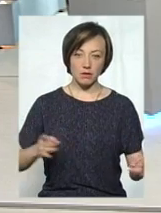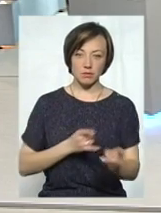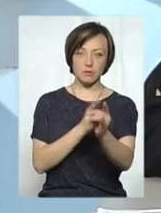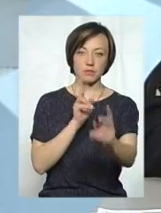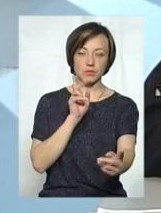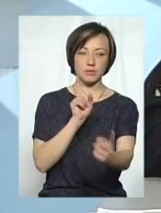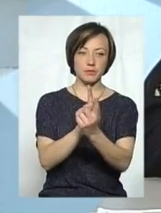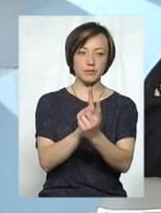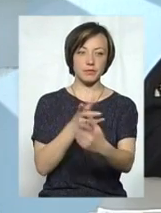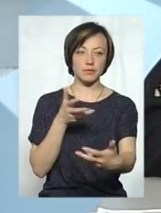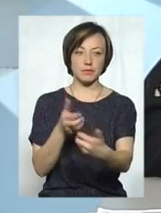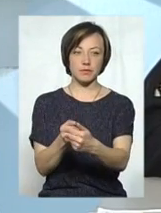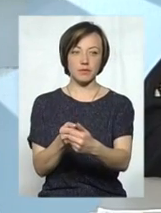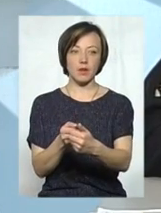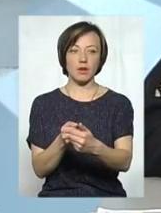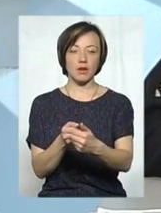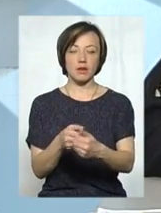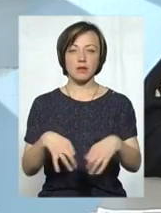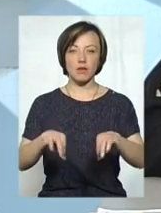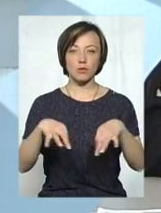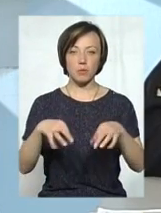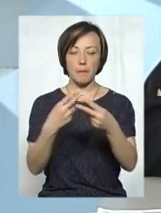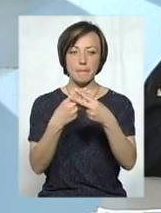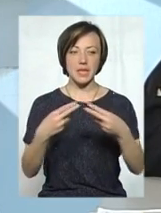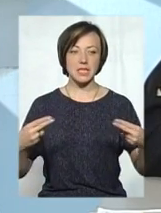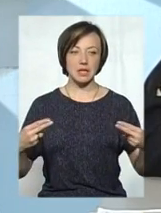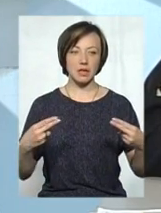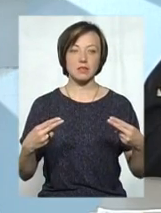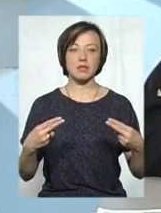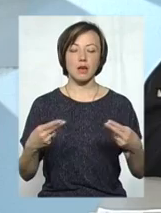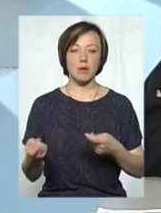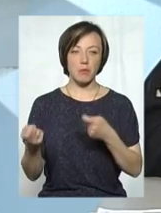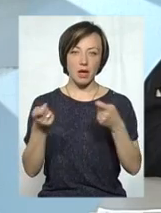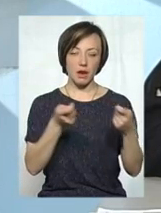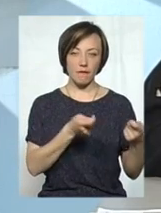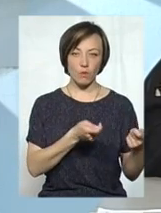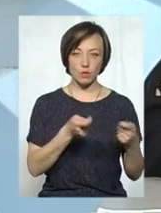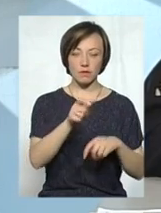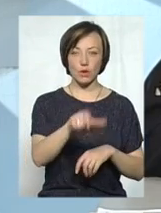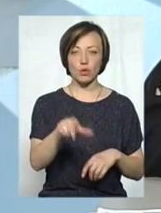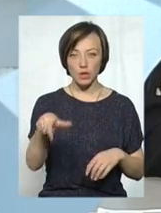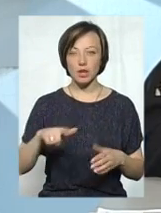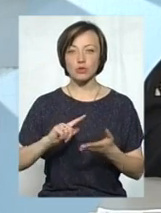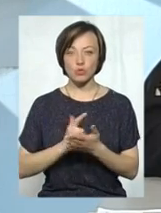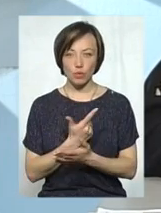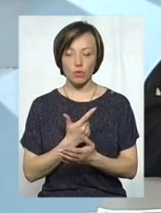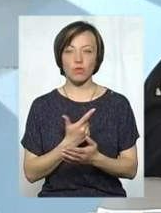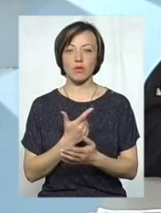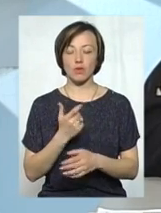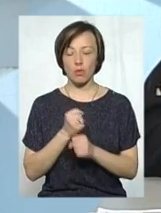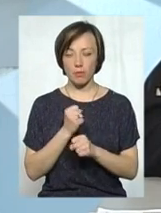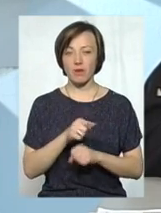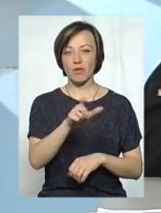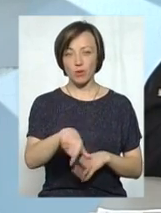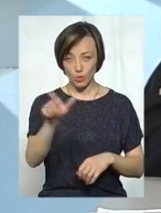руху, де допустив зіткнення з автомобіля Mercedes Sprinter, який перевозив людей, знову ж таки, здійснював пасажирське